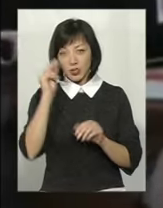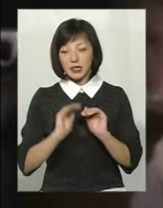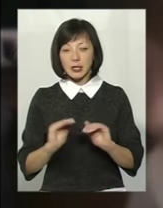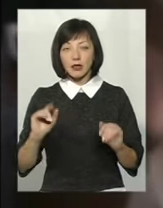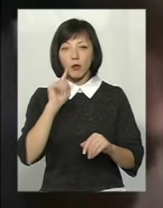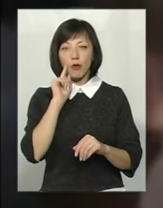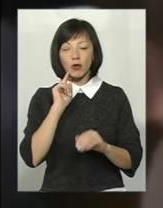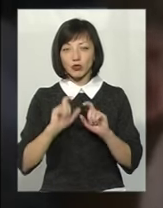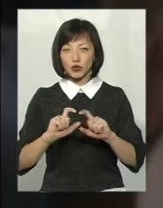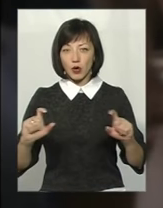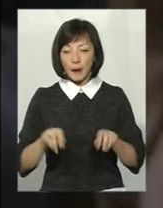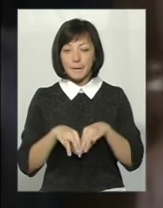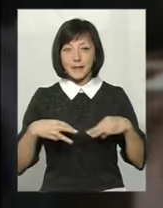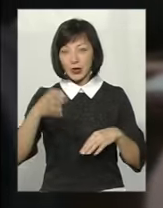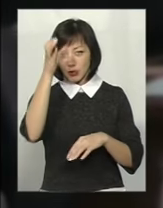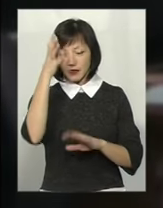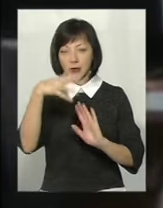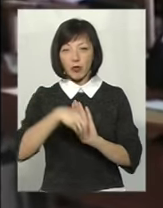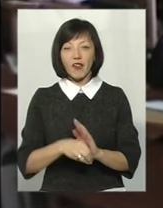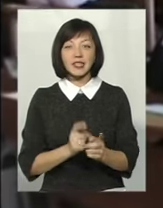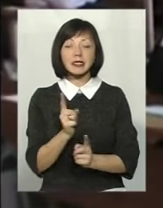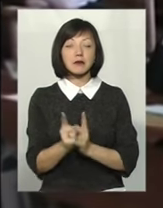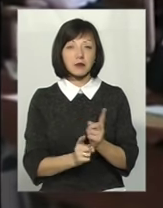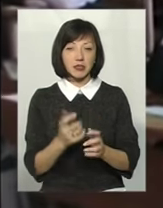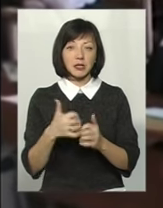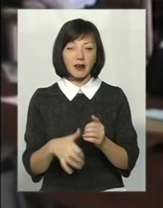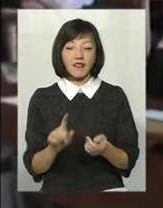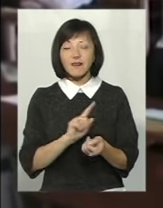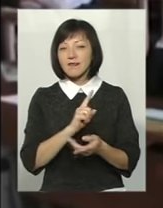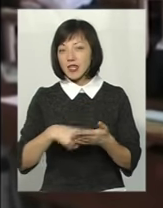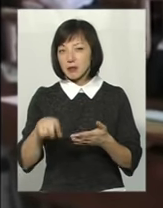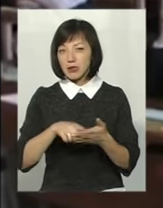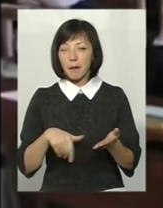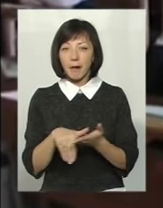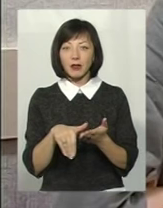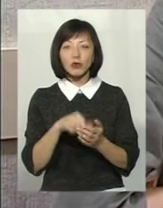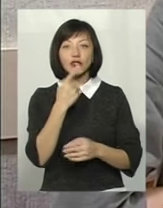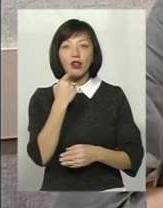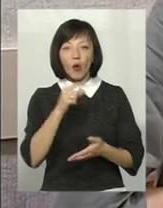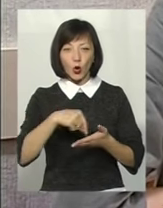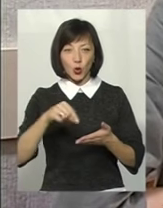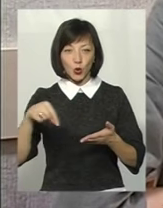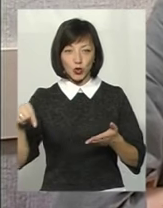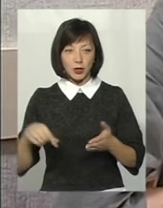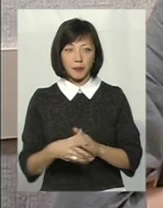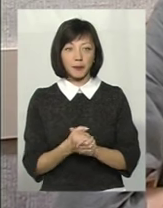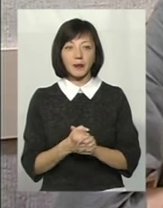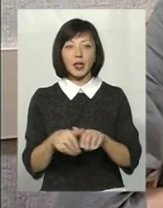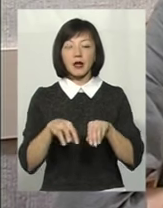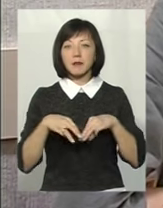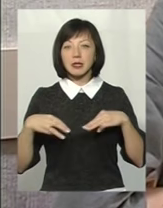молодшої школи, Міносвіти запровадило ряд змін, серед яких і відміна методу червоної ручки. Міністерством освіти